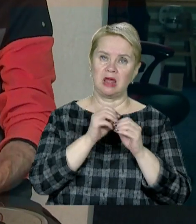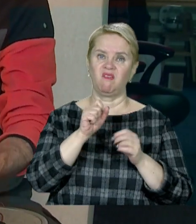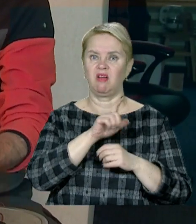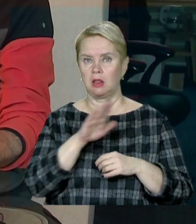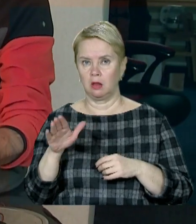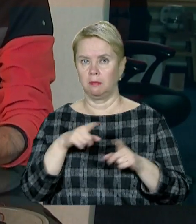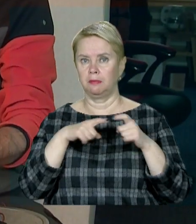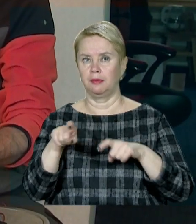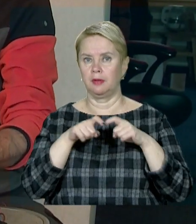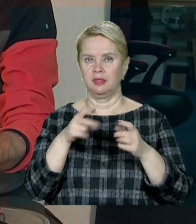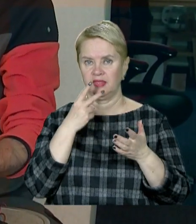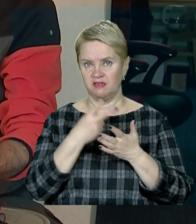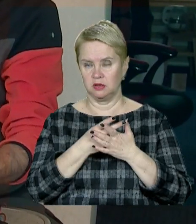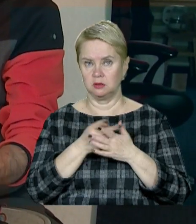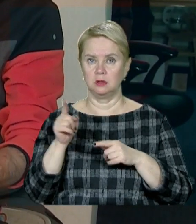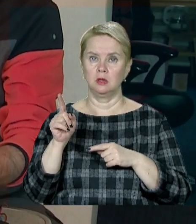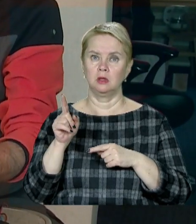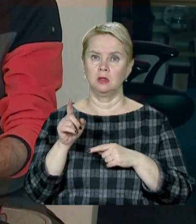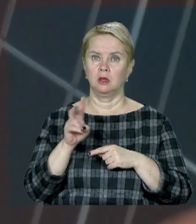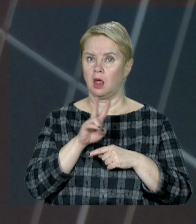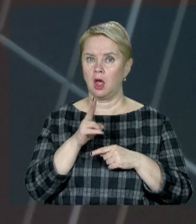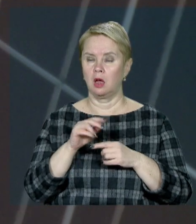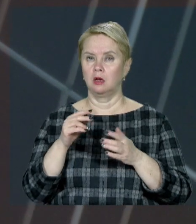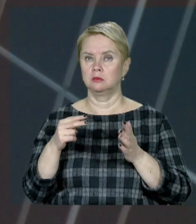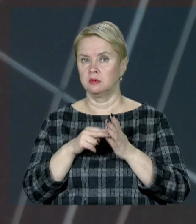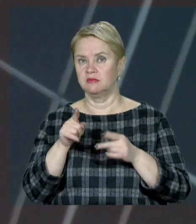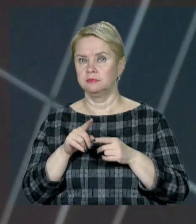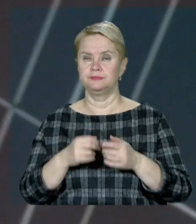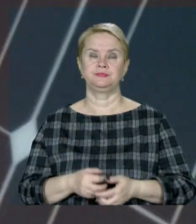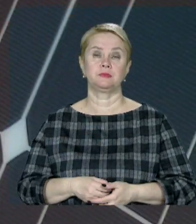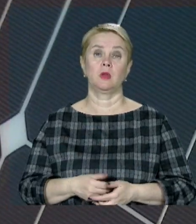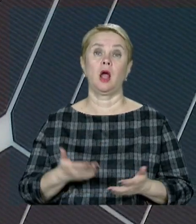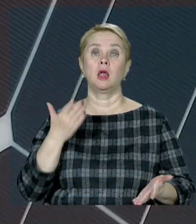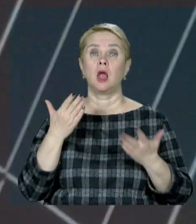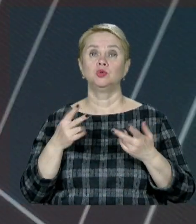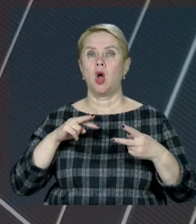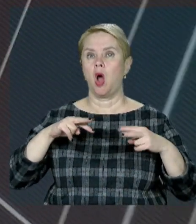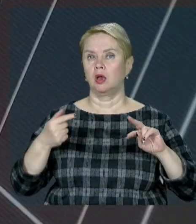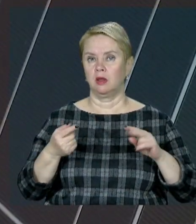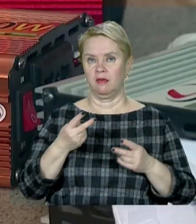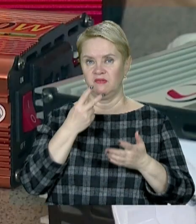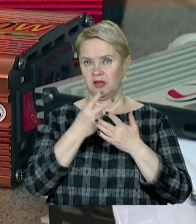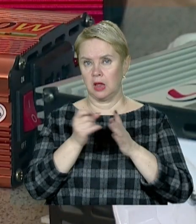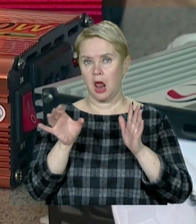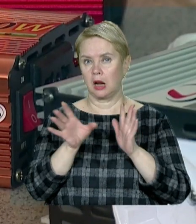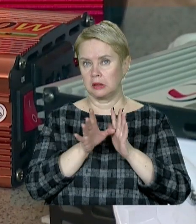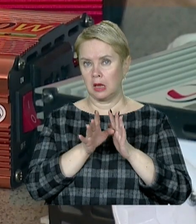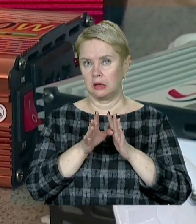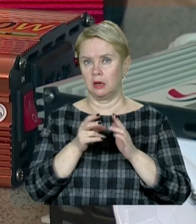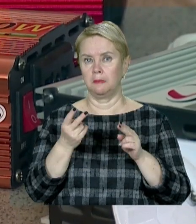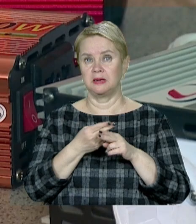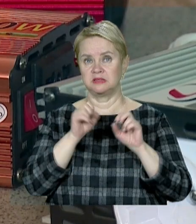хвилин бігати, дивитися, чи не перезарядився він. Якщо альтернативні види електроенергії